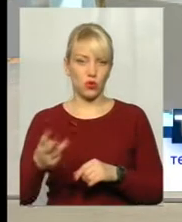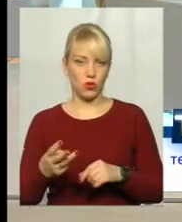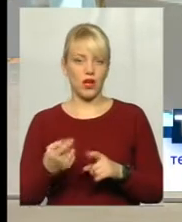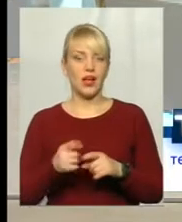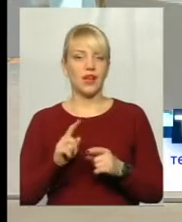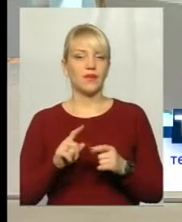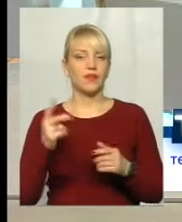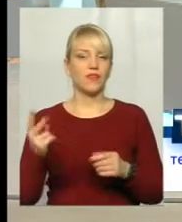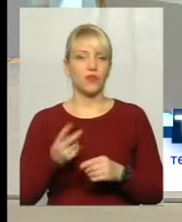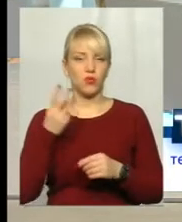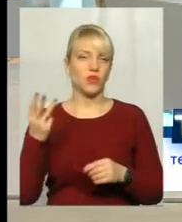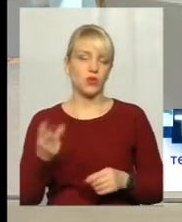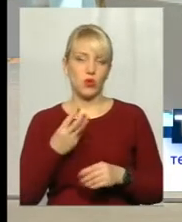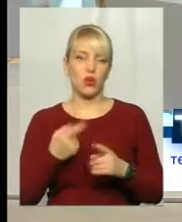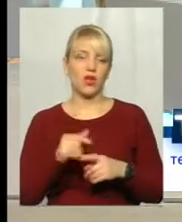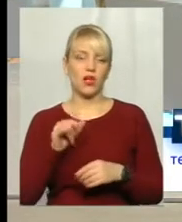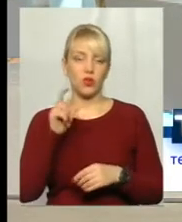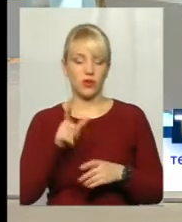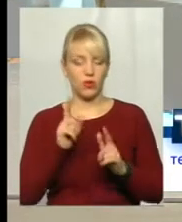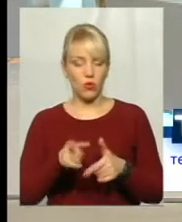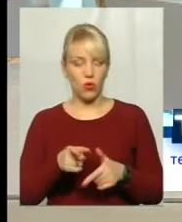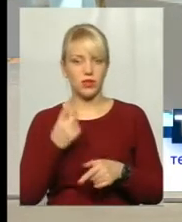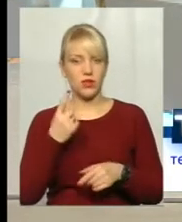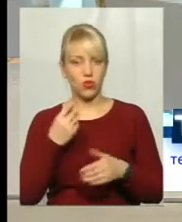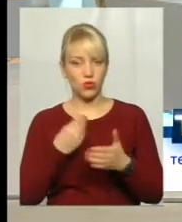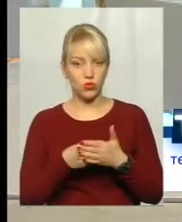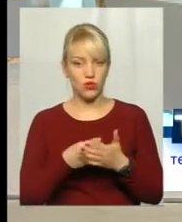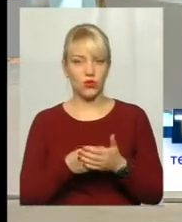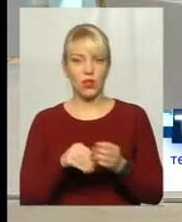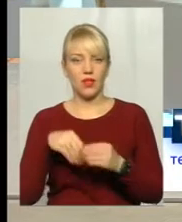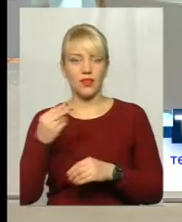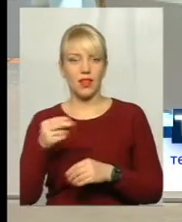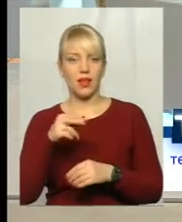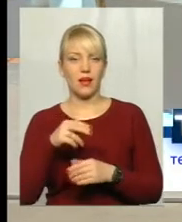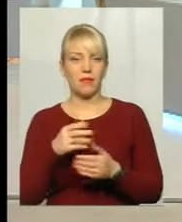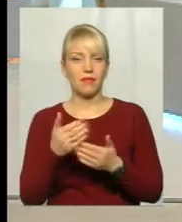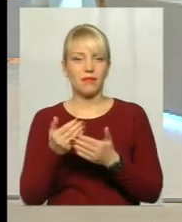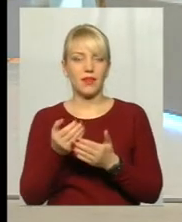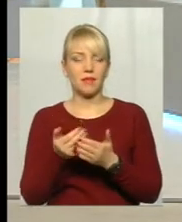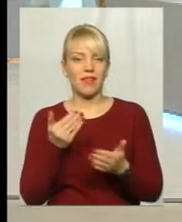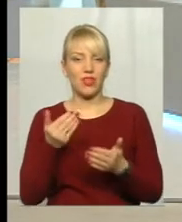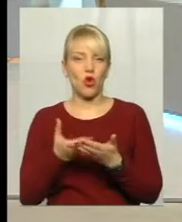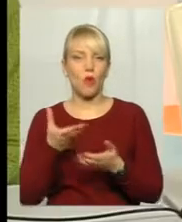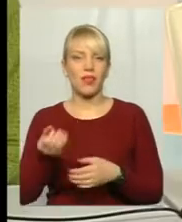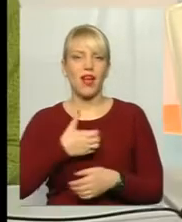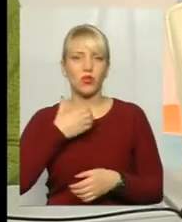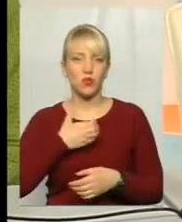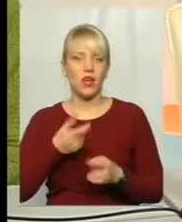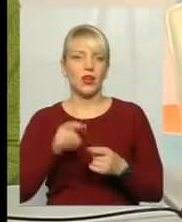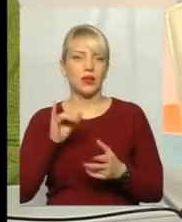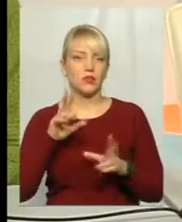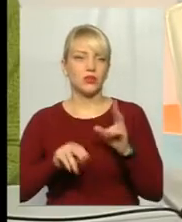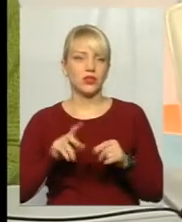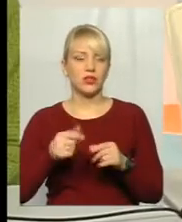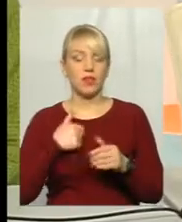ціну, вона дала предоплату, а якщо в договірі ще буде зазначено, що перед ті кошти,